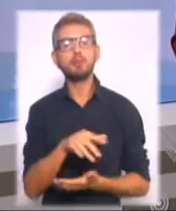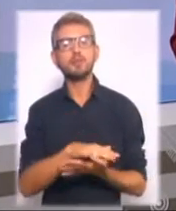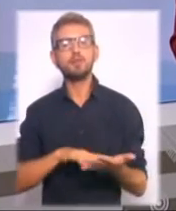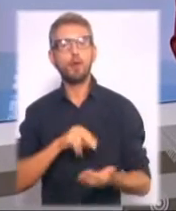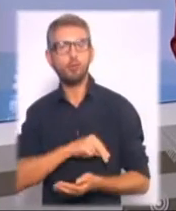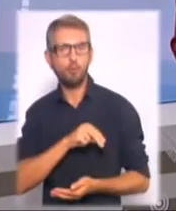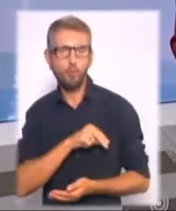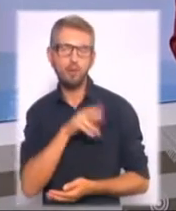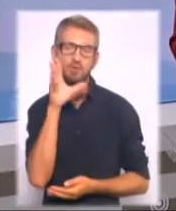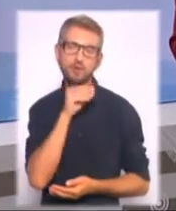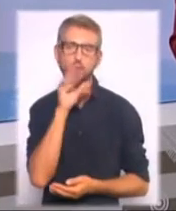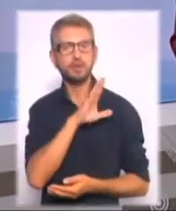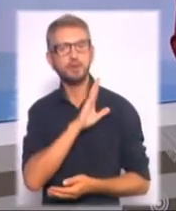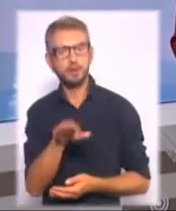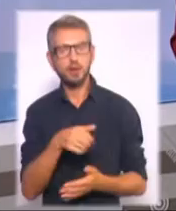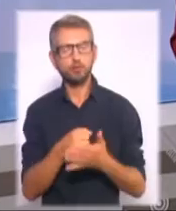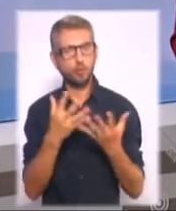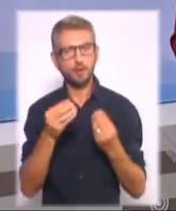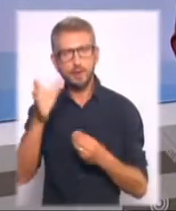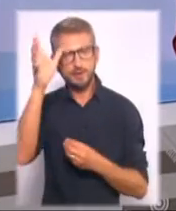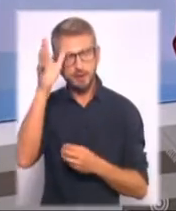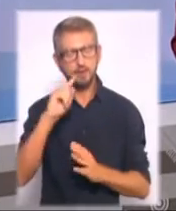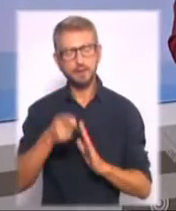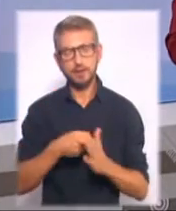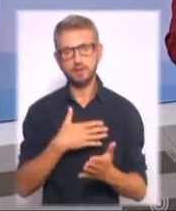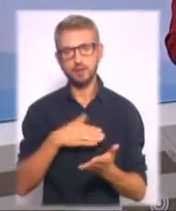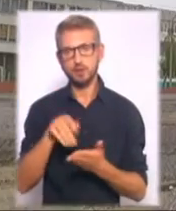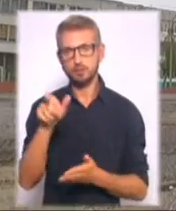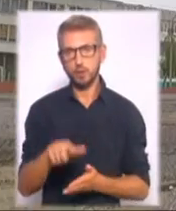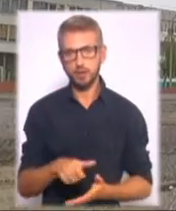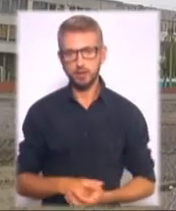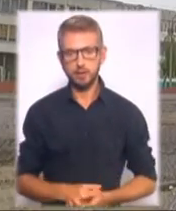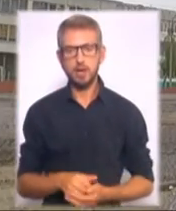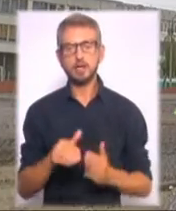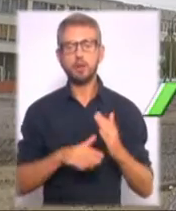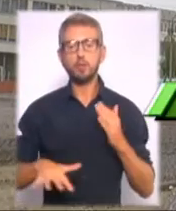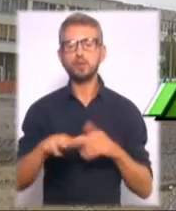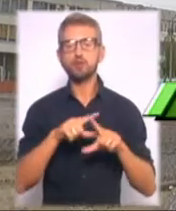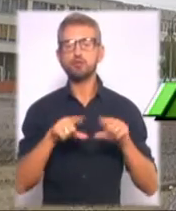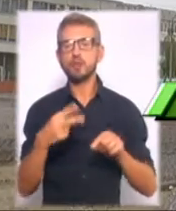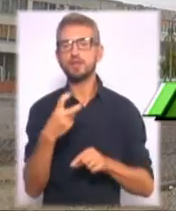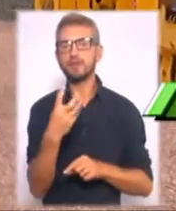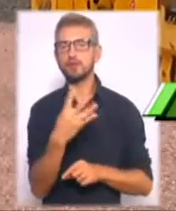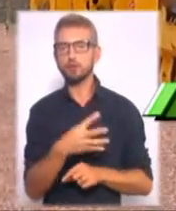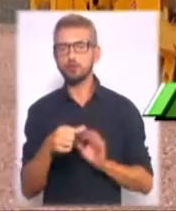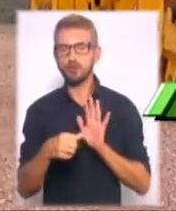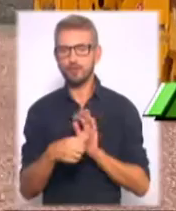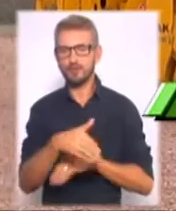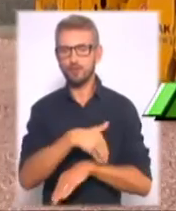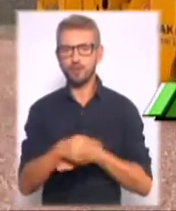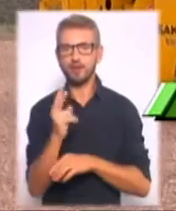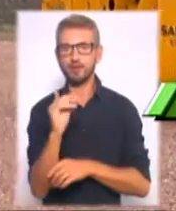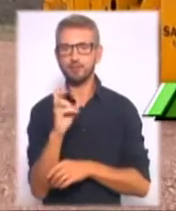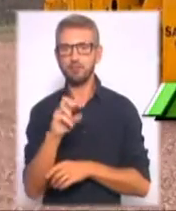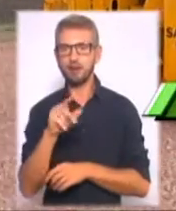і чи встигнуть впоратися до Дня знань, дізнавалась Юлія Потшивалова. На подвір'ї 246-ї школи, що на вулиці Кибальчича у Дніпровському